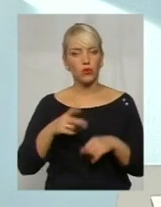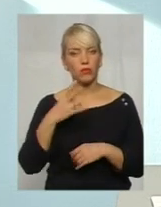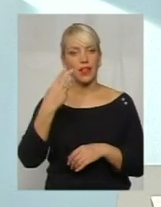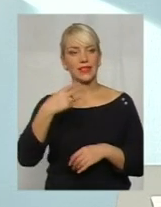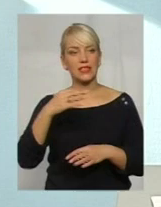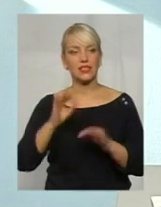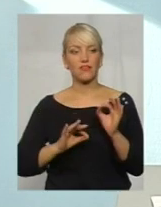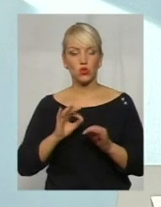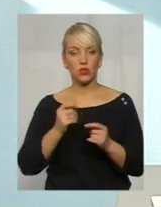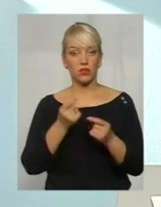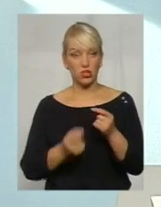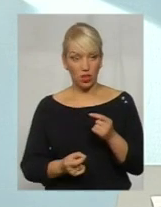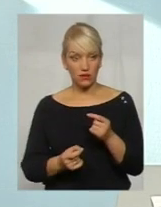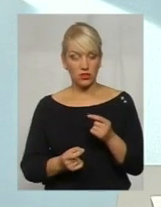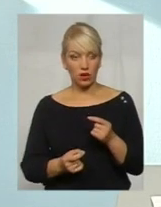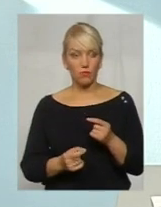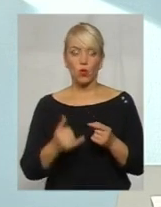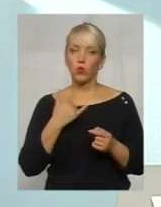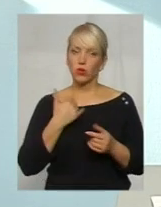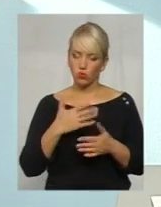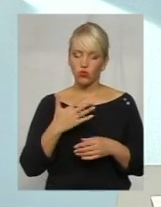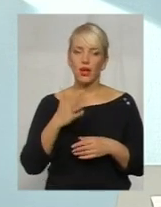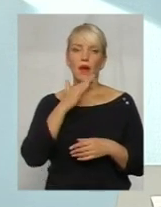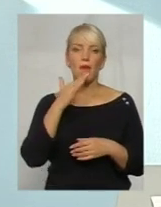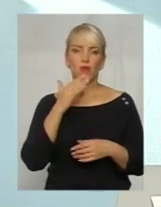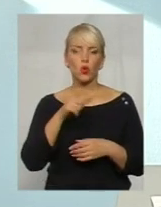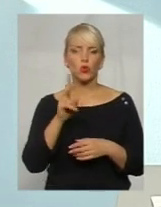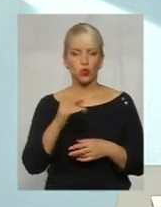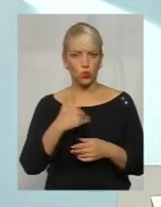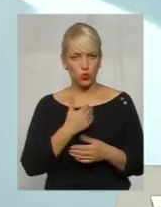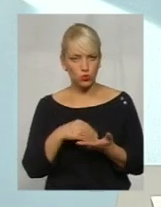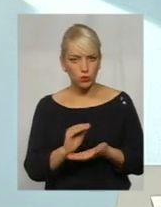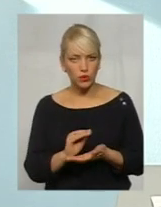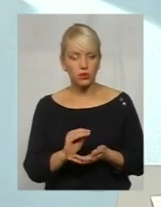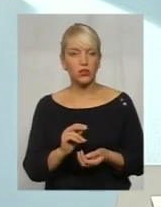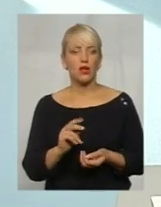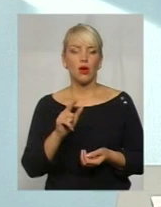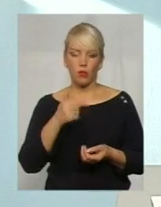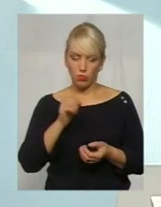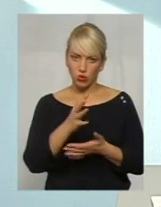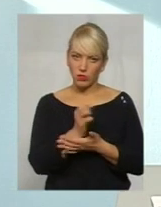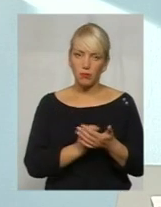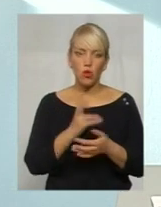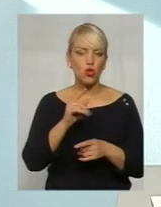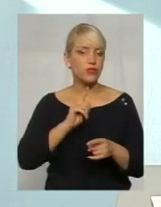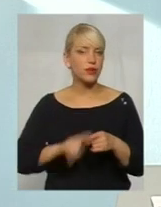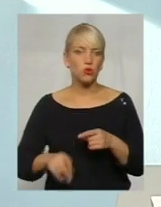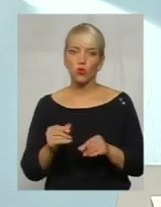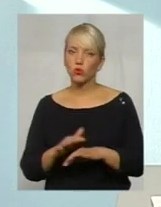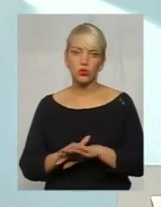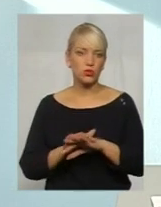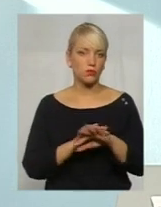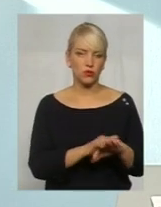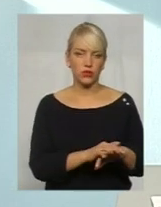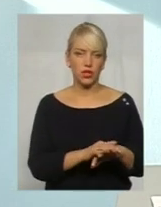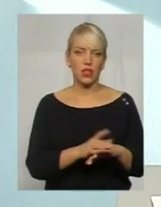40% дешевше, але в нас тут вже є пару чоловік, так що ми можемо забронювати, але терміново скидувати кошти